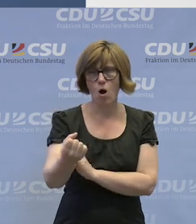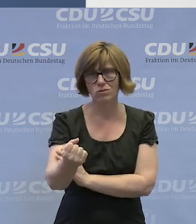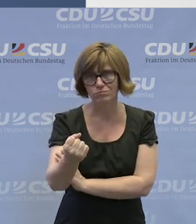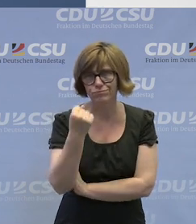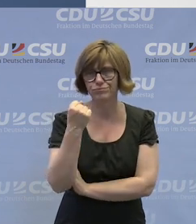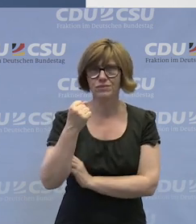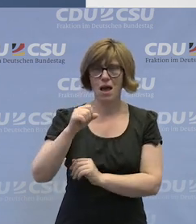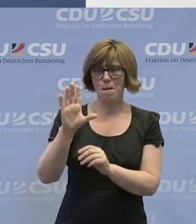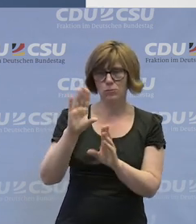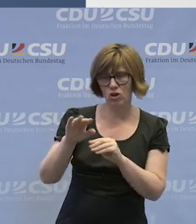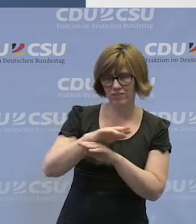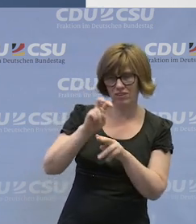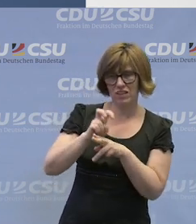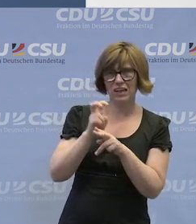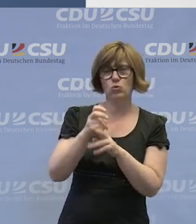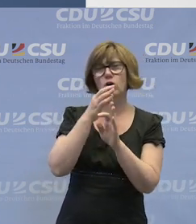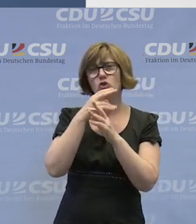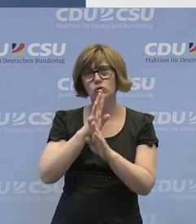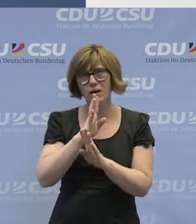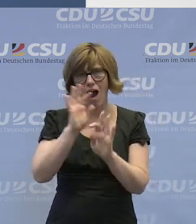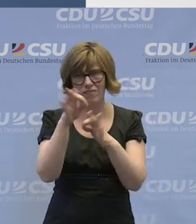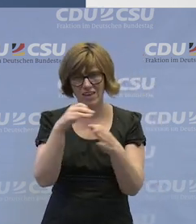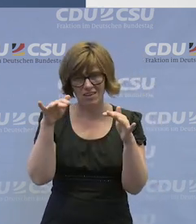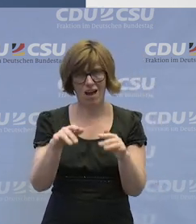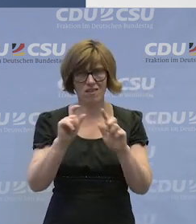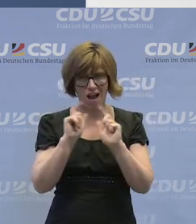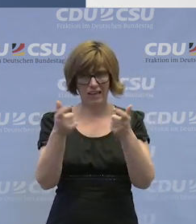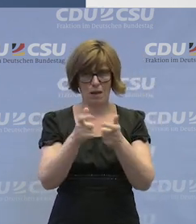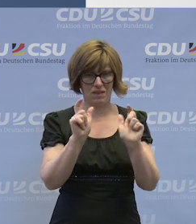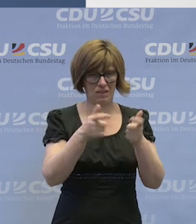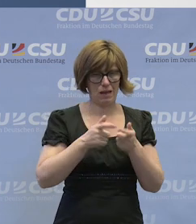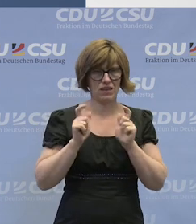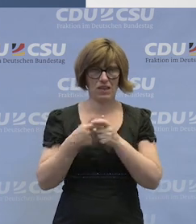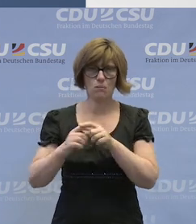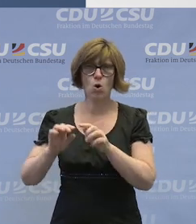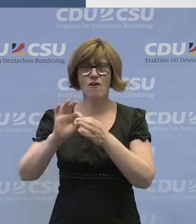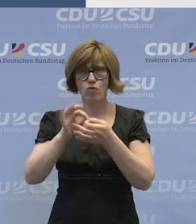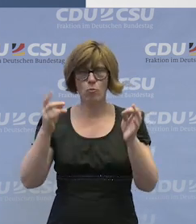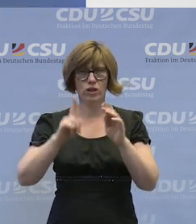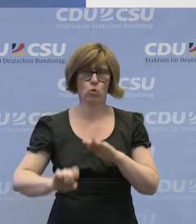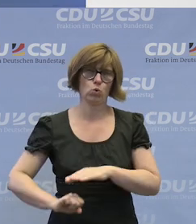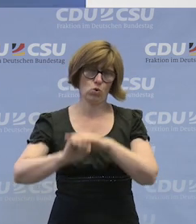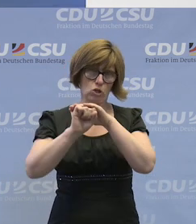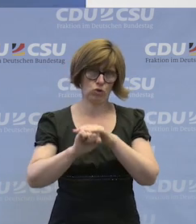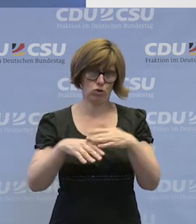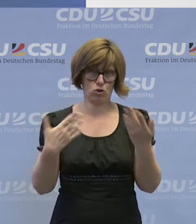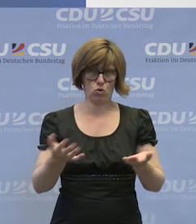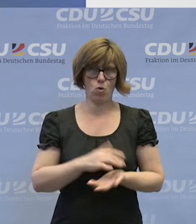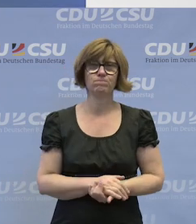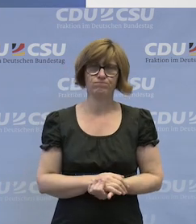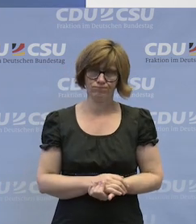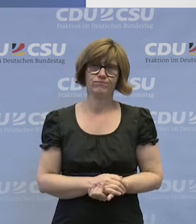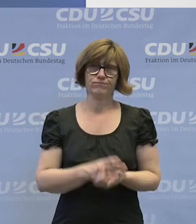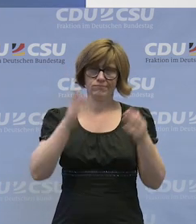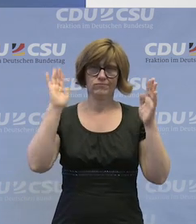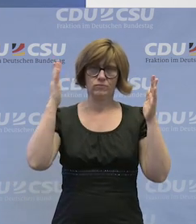Beschäftigtenvertretungen, starke und sprachfähige Gremien, die das formulieren und unterstützen. Meine Herren, nochmals